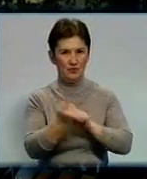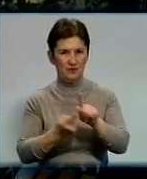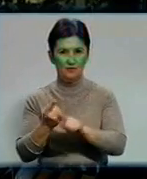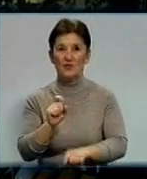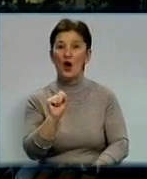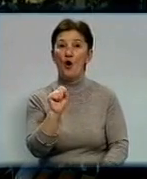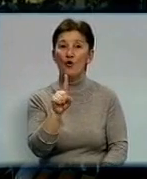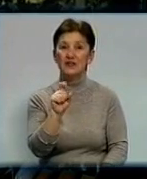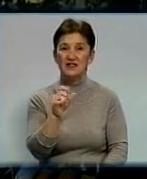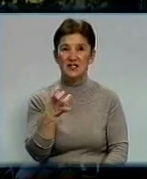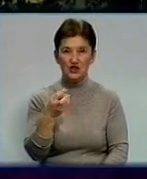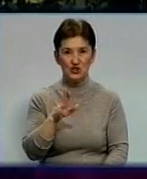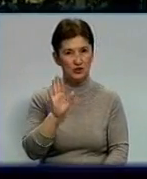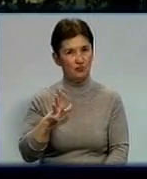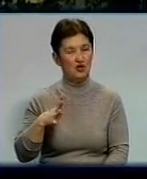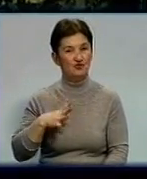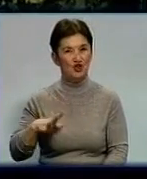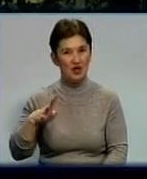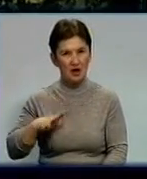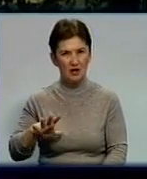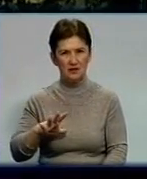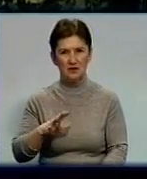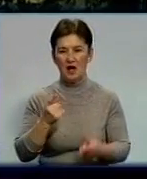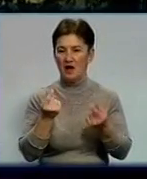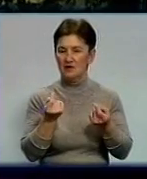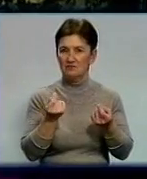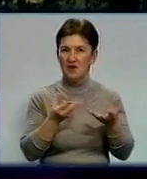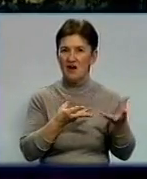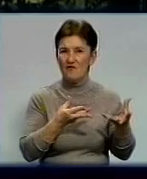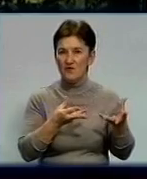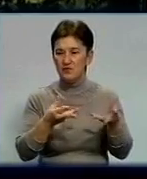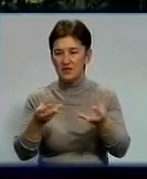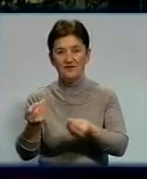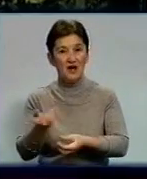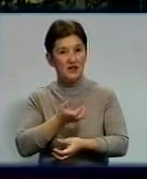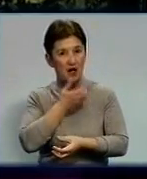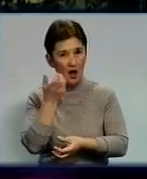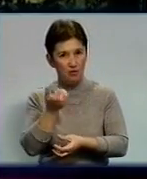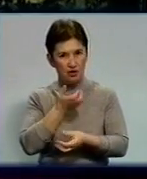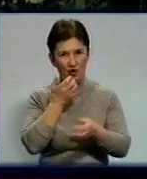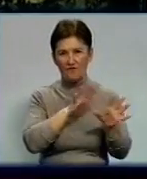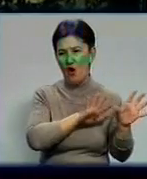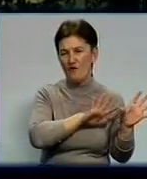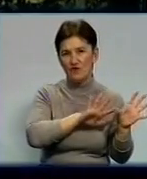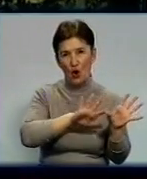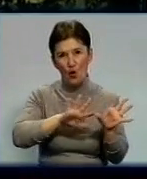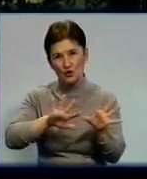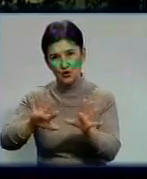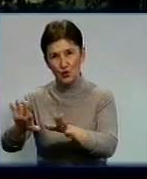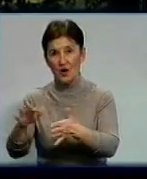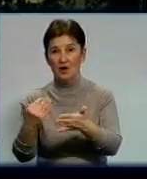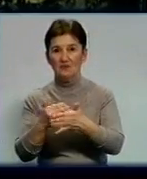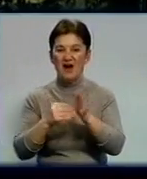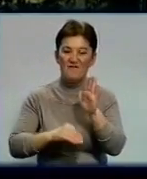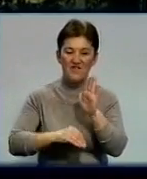січня ми будемо чекати невеликий вплив теплого фронту з дещо вищими